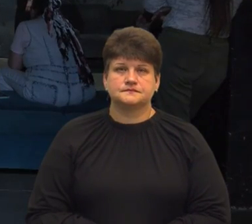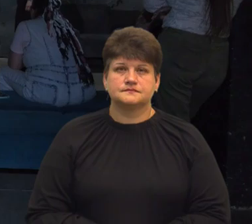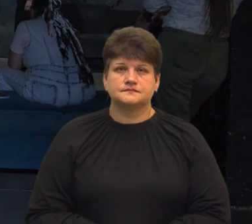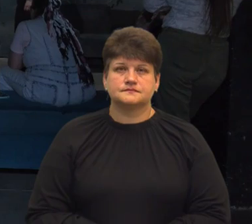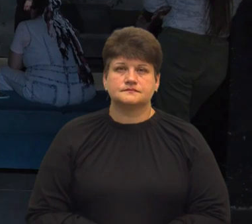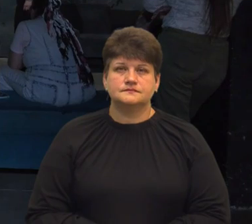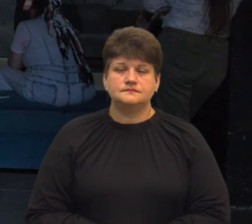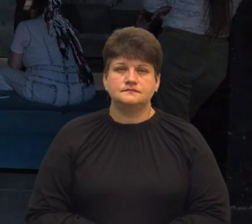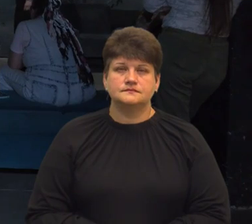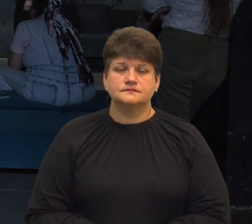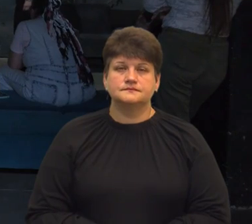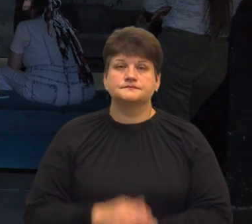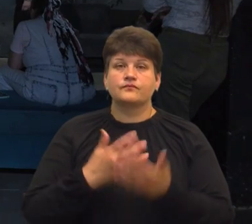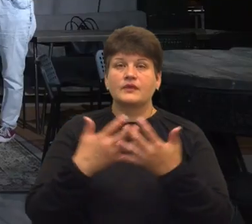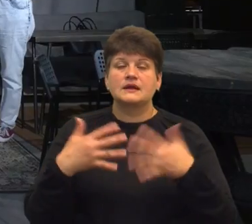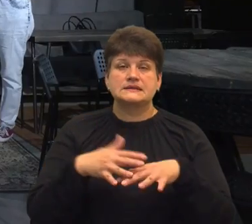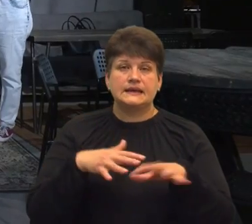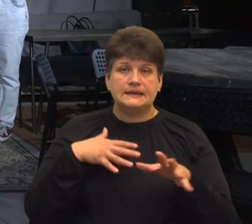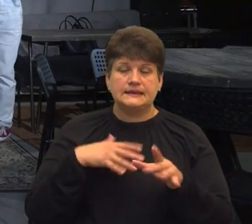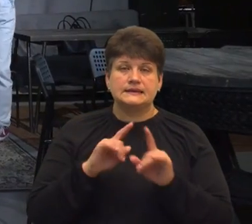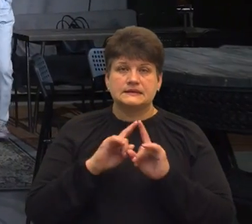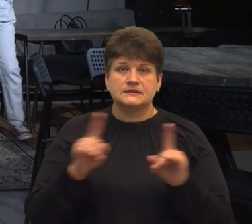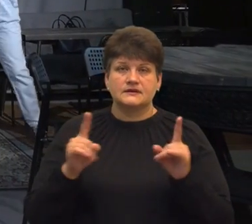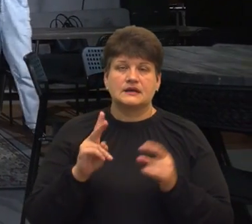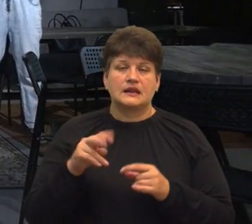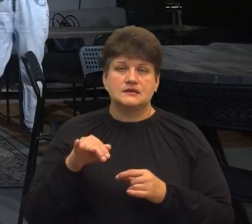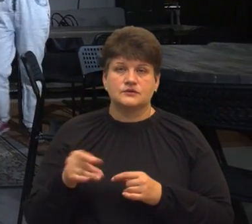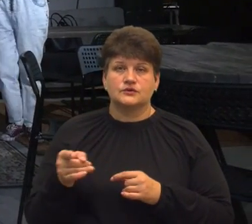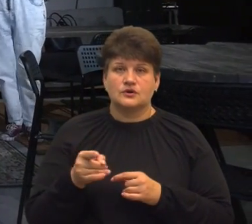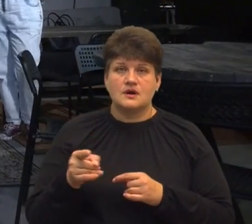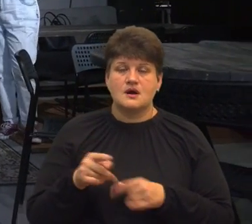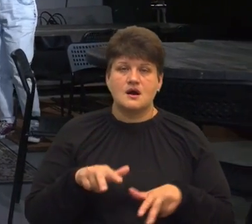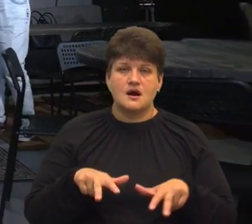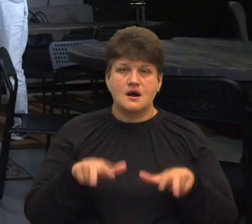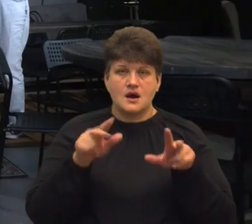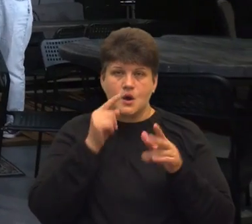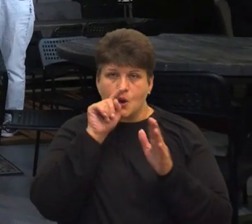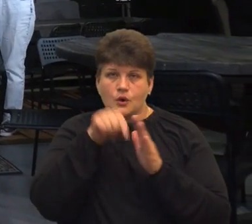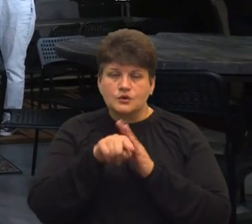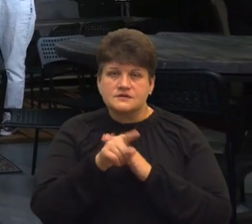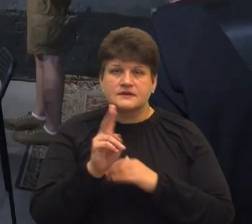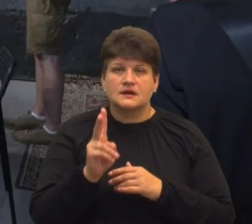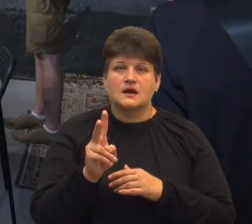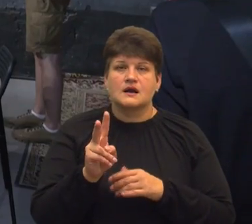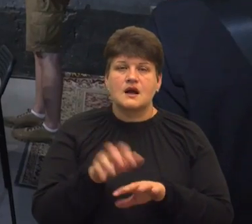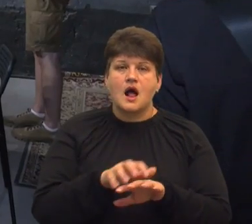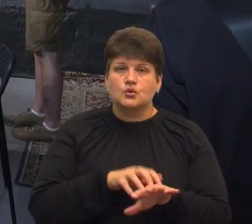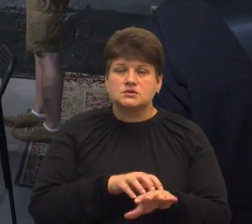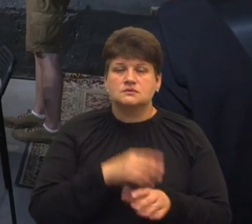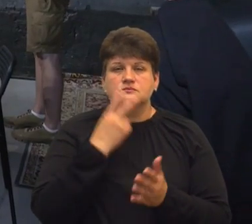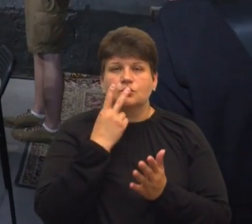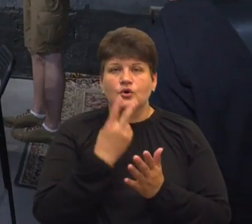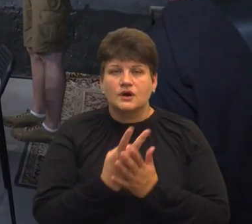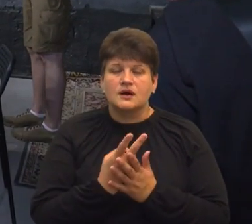У виставковій залі креативного кластеру в Тернополі аеророзвідник Скалоша Владислав Німак презентує фотовиставку